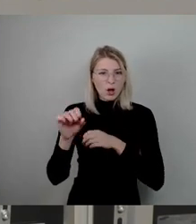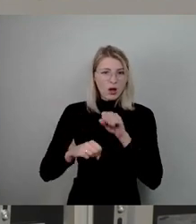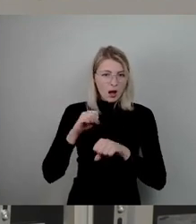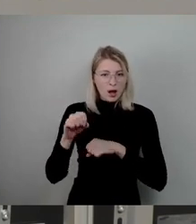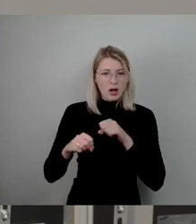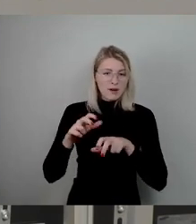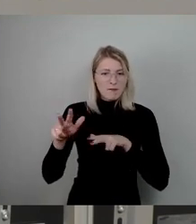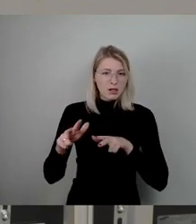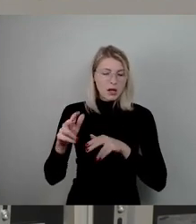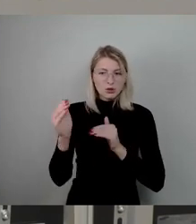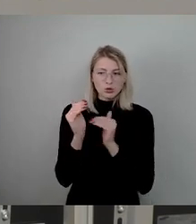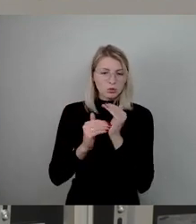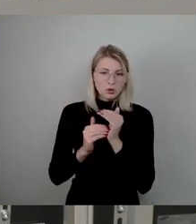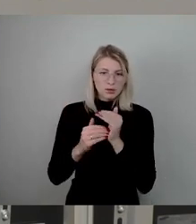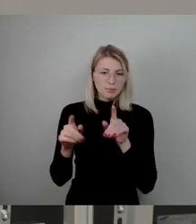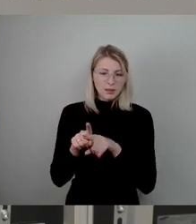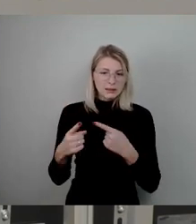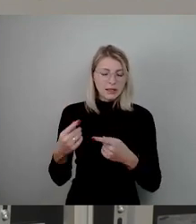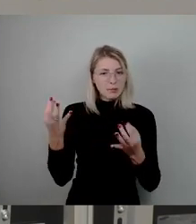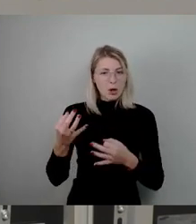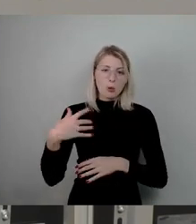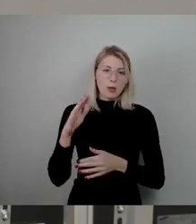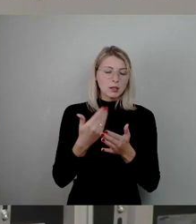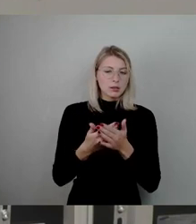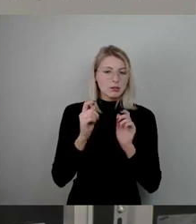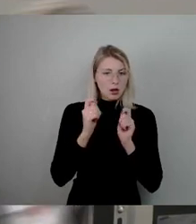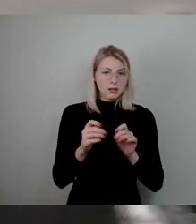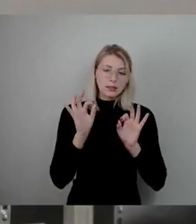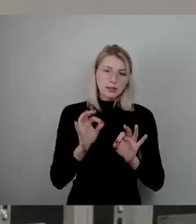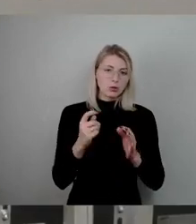und dazu ist dieser Antrag aus unserer Sicht ein guter Beitrag. Vielen Dank.